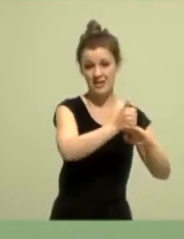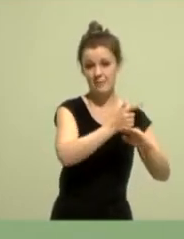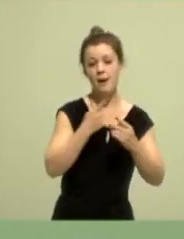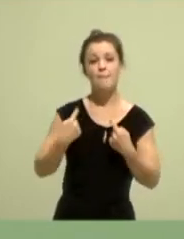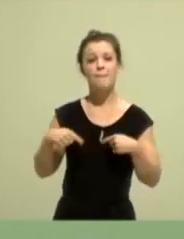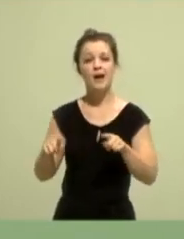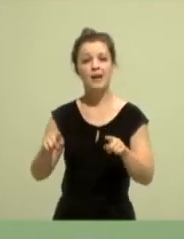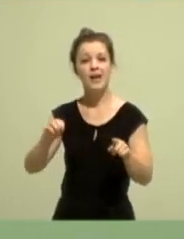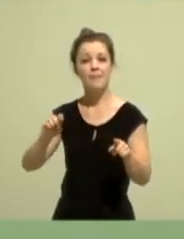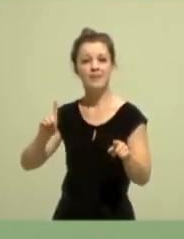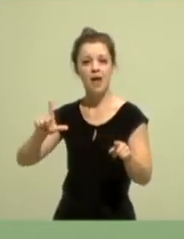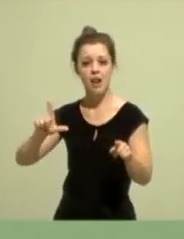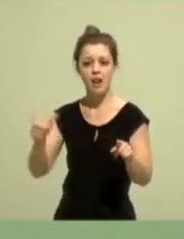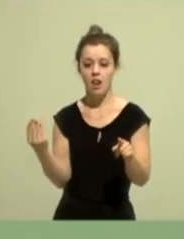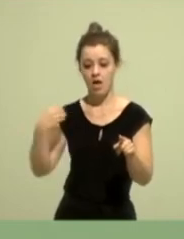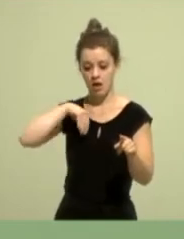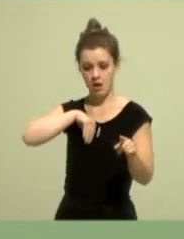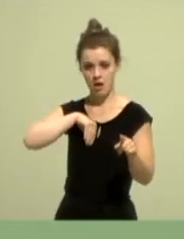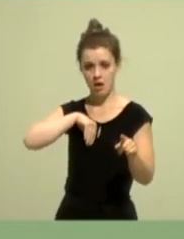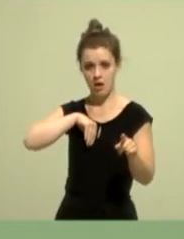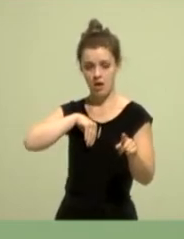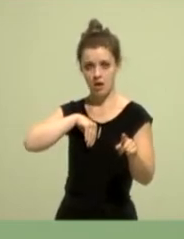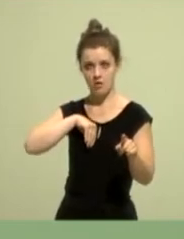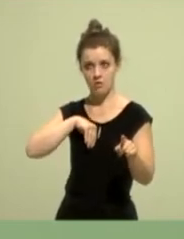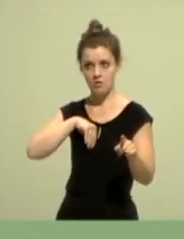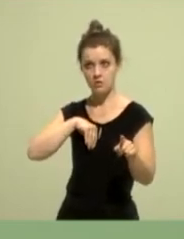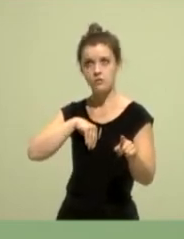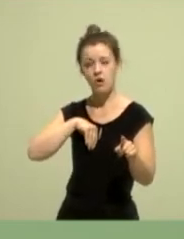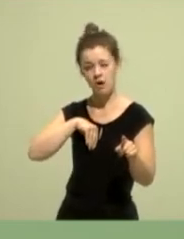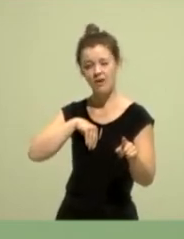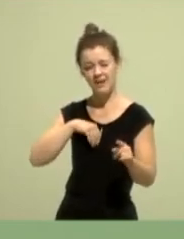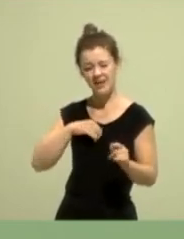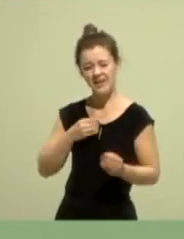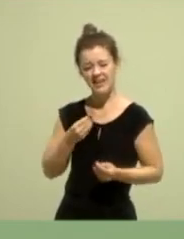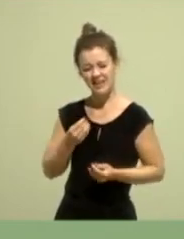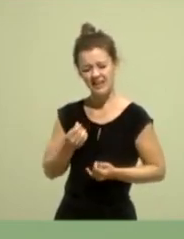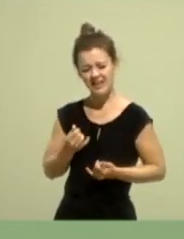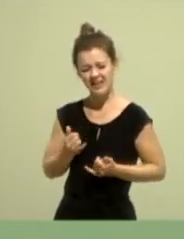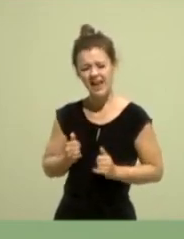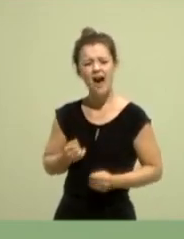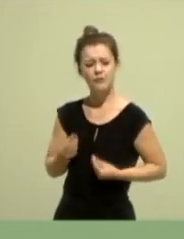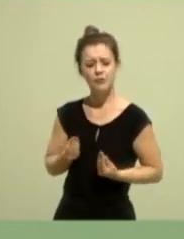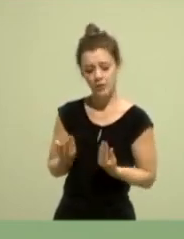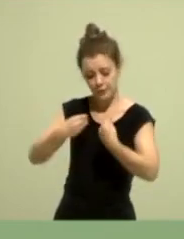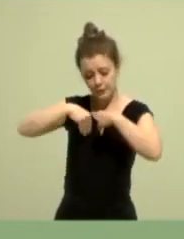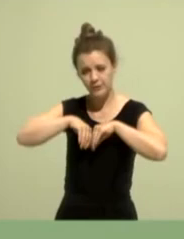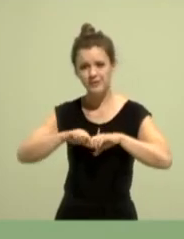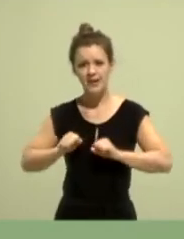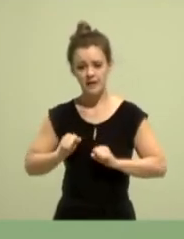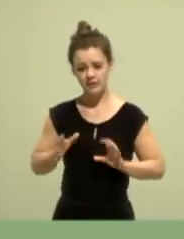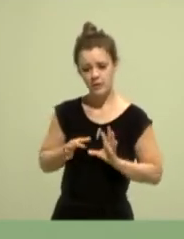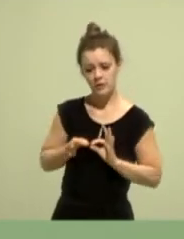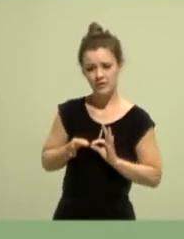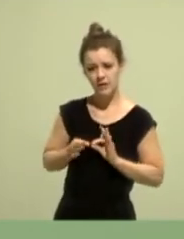gekommen bin, dass sich das miteinander in Einklang bringen lässt, weil die Synergien sind nun mal einfach da, habe ich mich